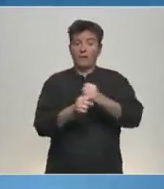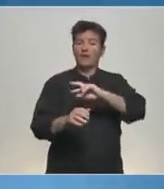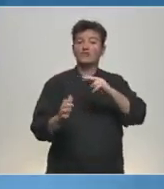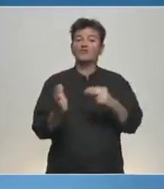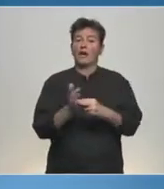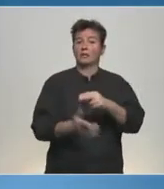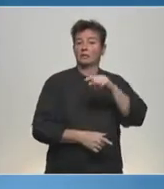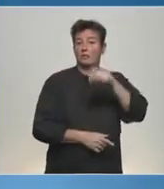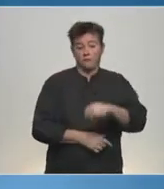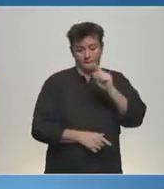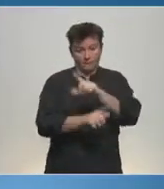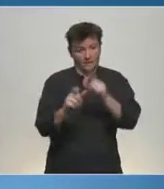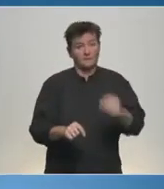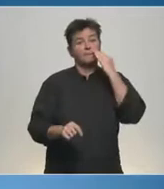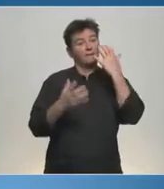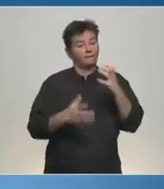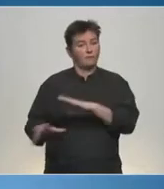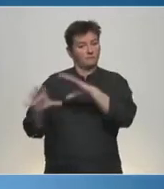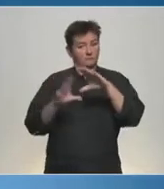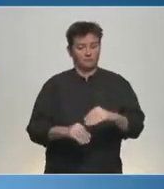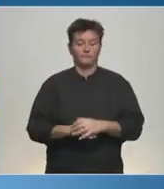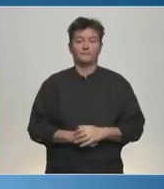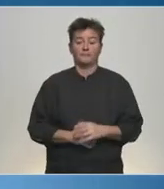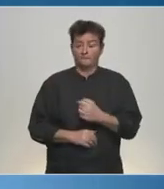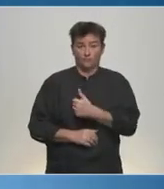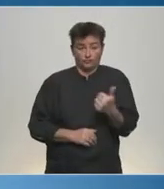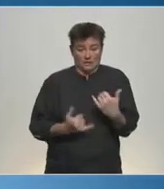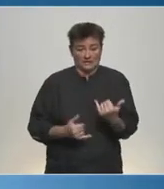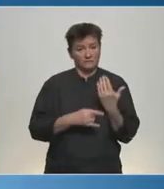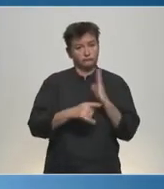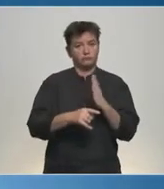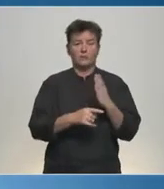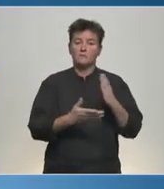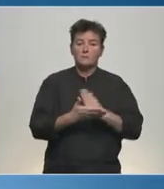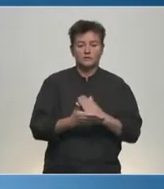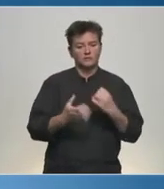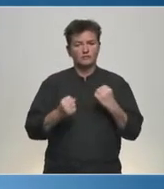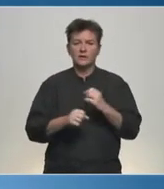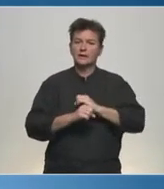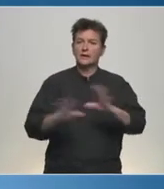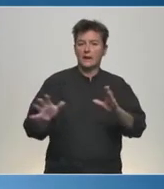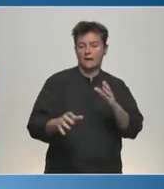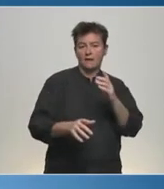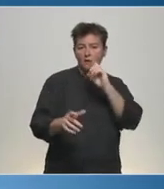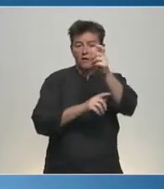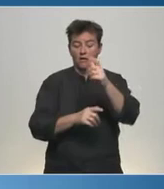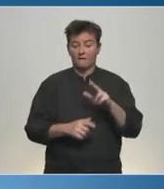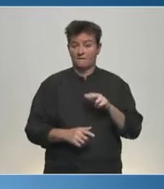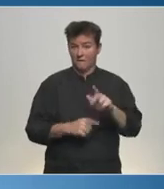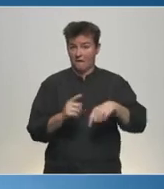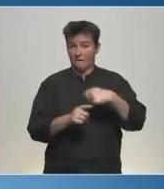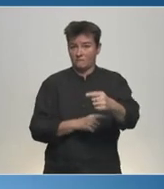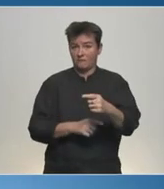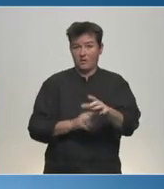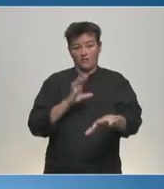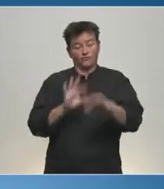'une charte des devoirs, qu'il faudra respecter pour s'y établir. Nous sommes les seuls à défendre ce projet solide, clair et cohérent. Dans quelques